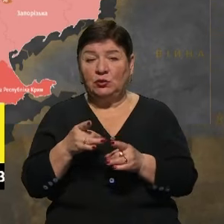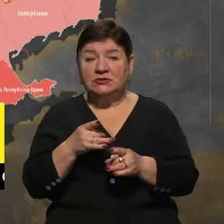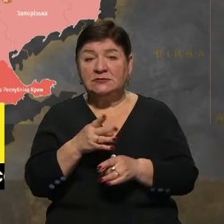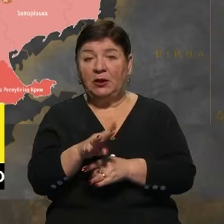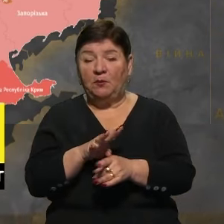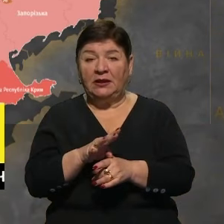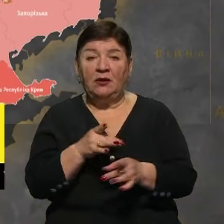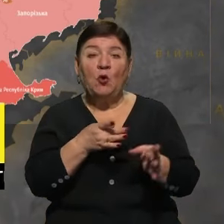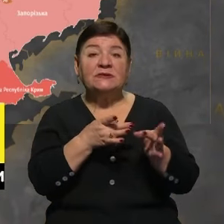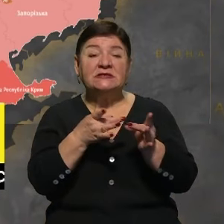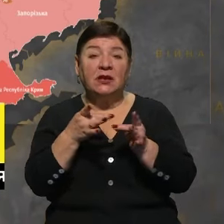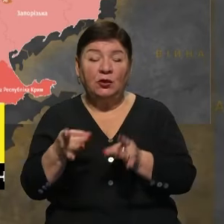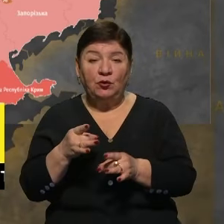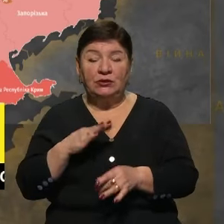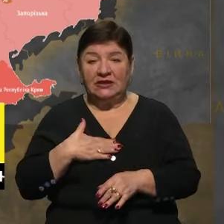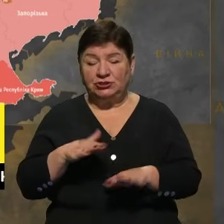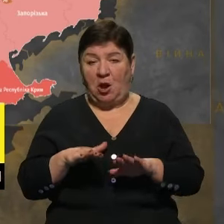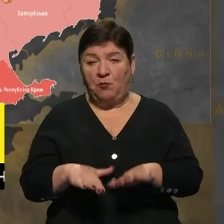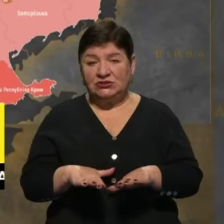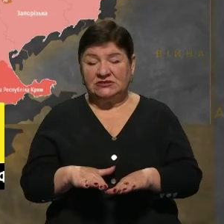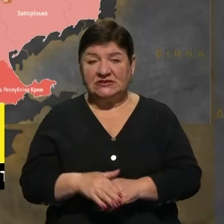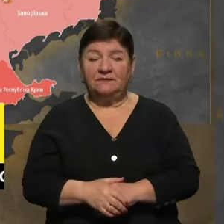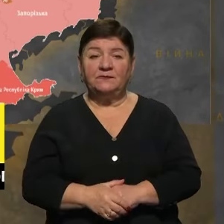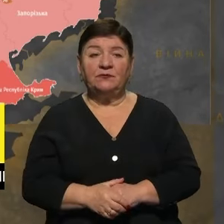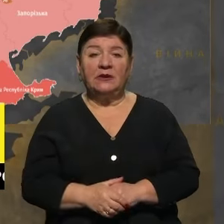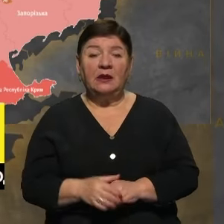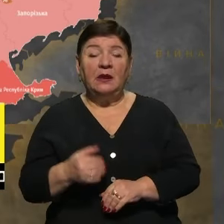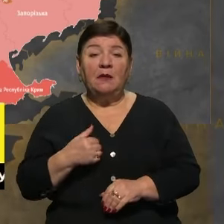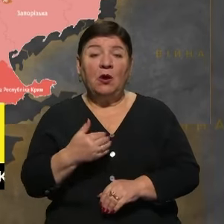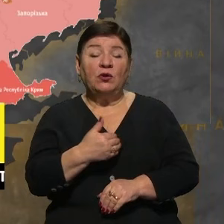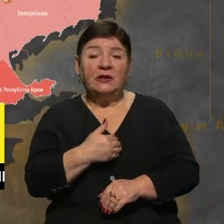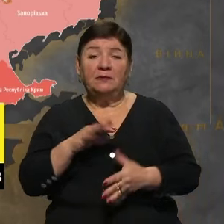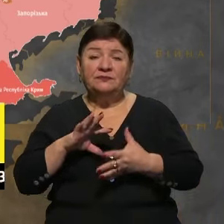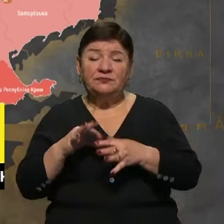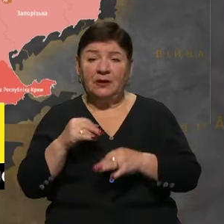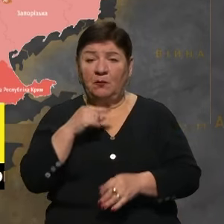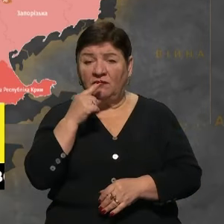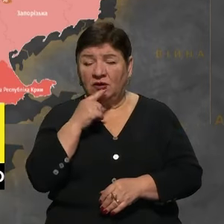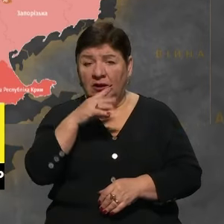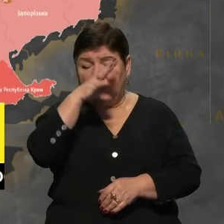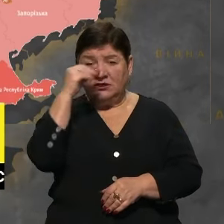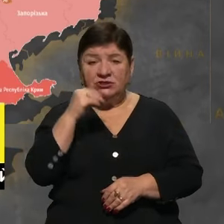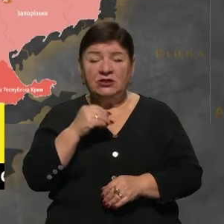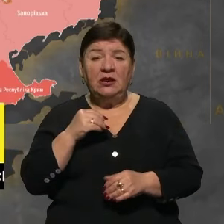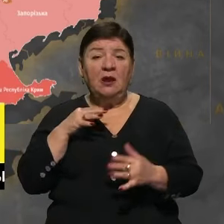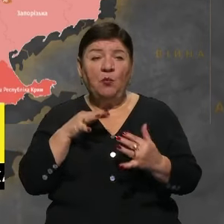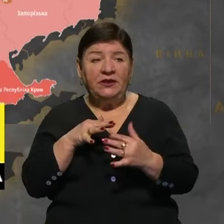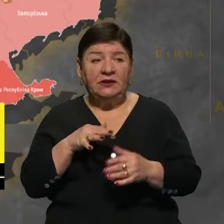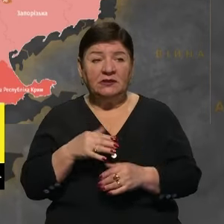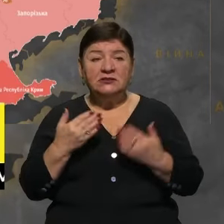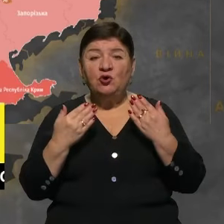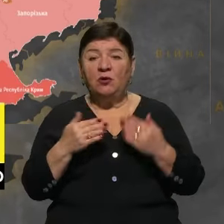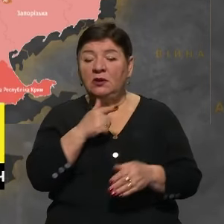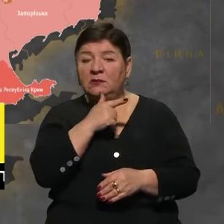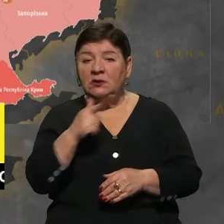обстрілюють наші позиції. Власне, хотіли також ще детальніше поговорити про нічні бої. Сьогодні